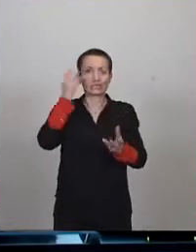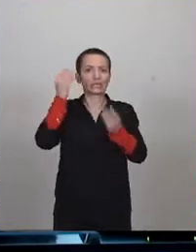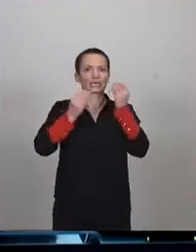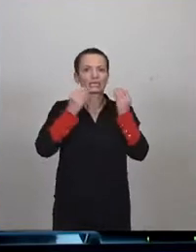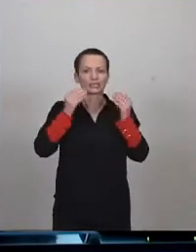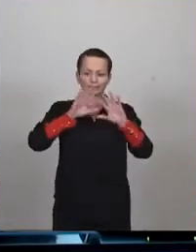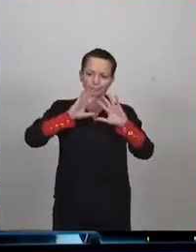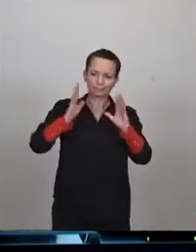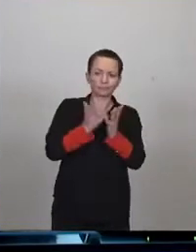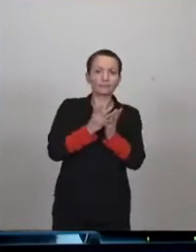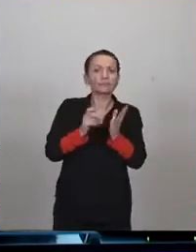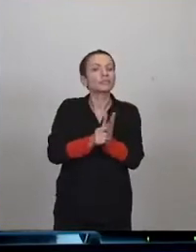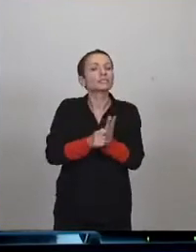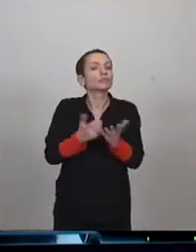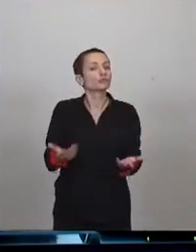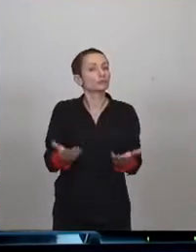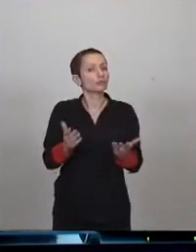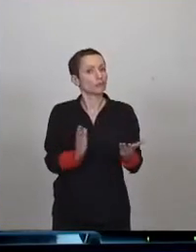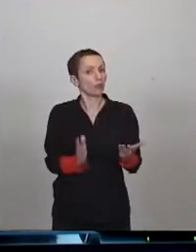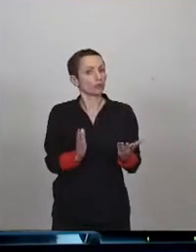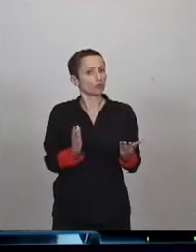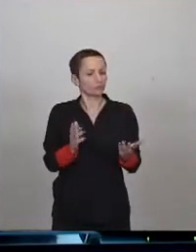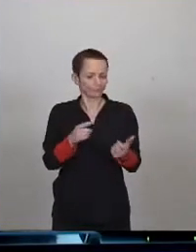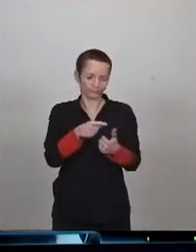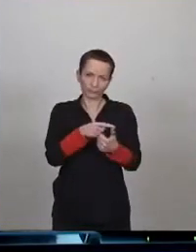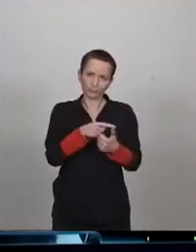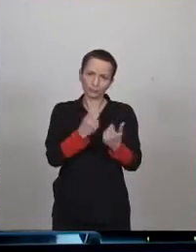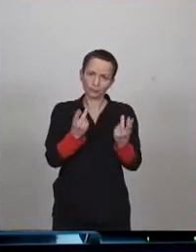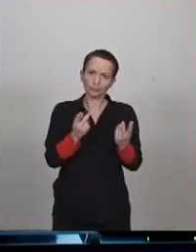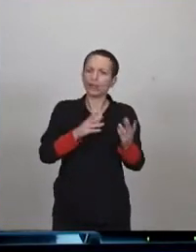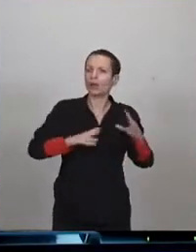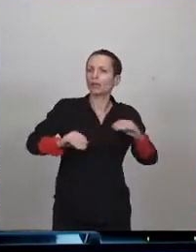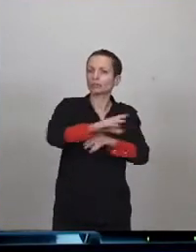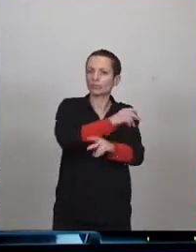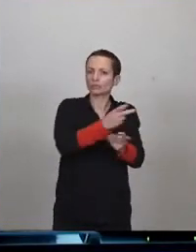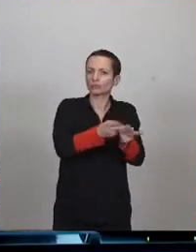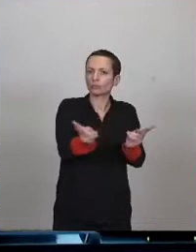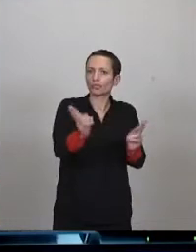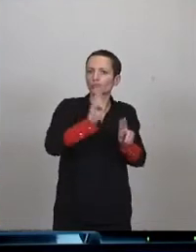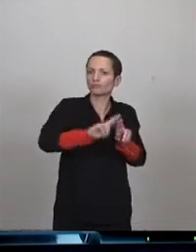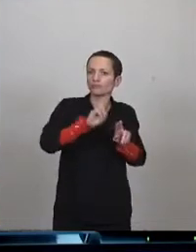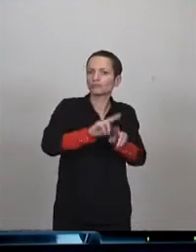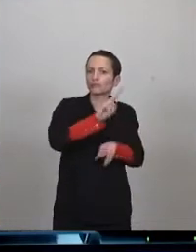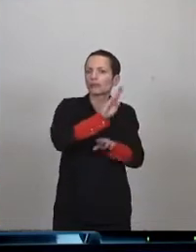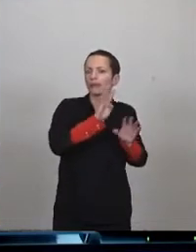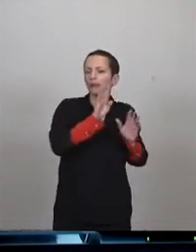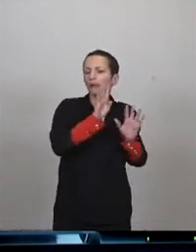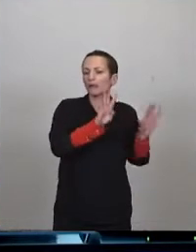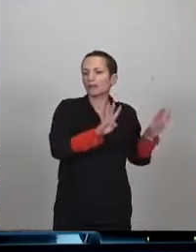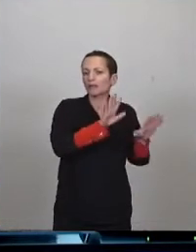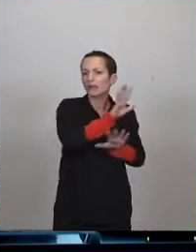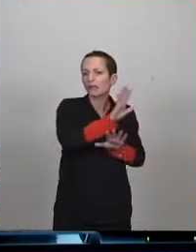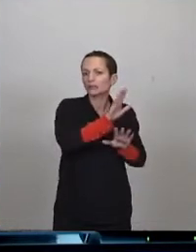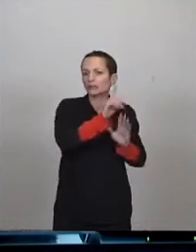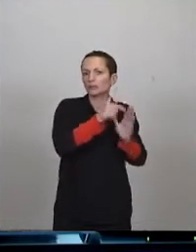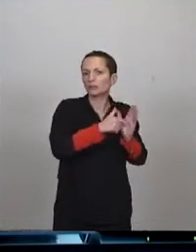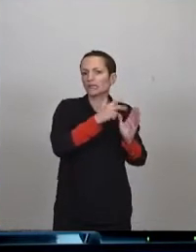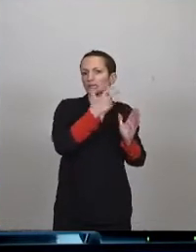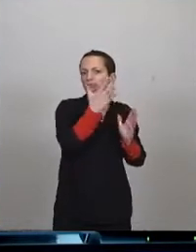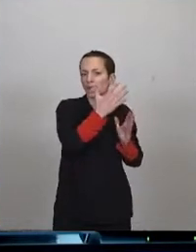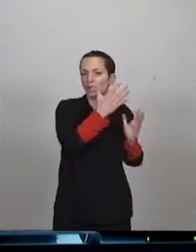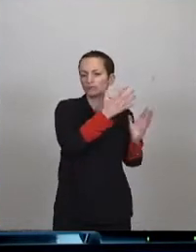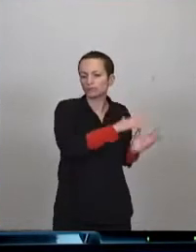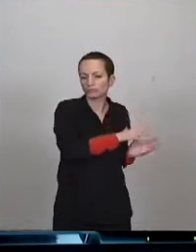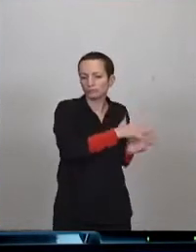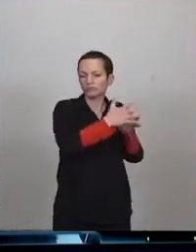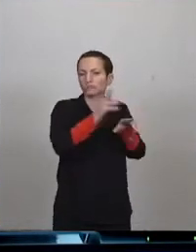Quand on accumule aujourd'hui dans Bordeaux, d'abord les espaces publics qui ont été rénovés entre 1995 et 2005 et qui arrivent à un stade normal entre